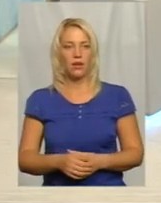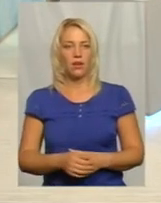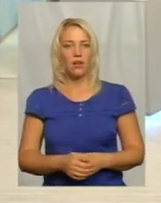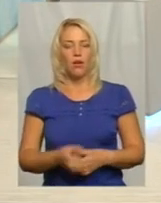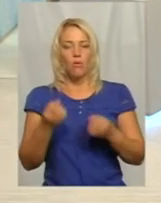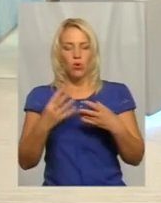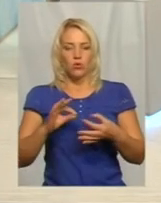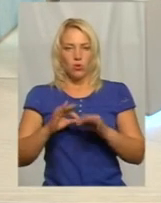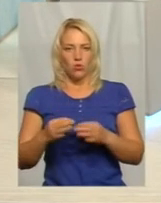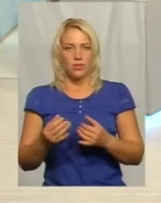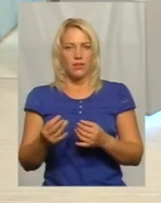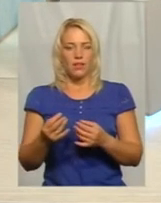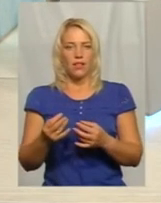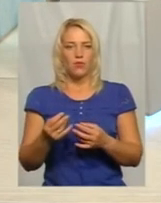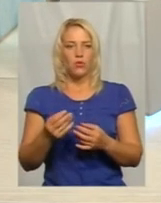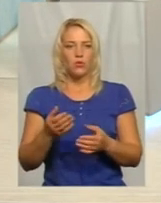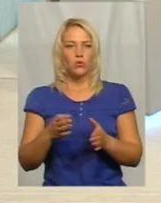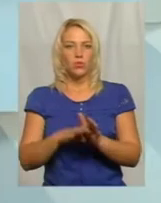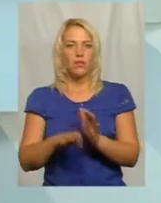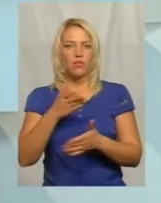ускладнюють нам життя, наша же країна.